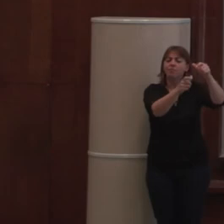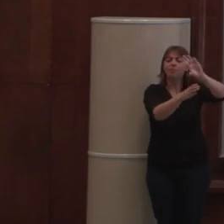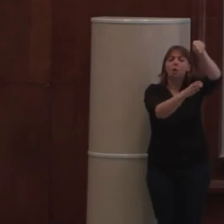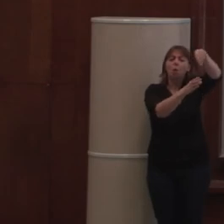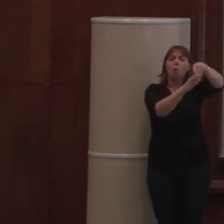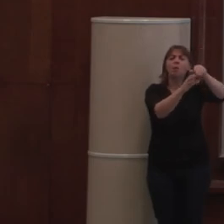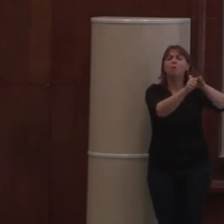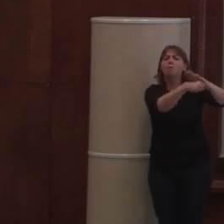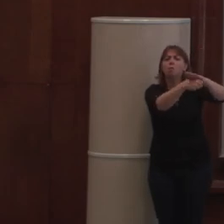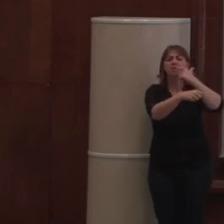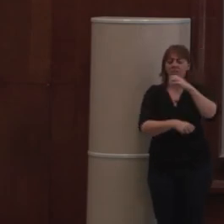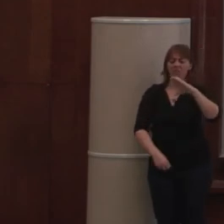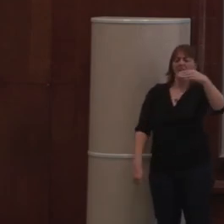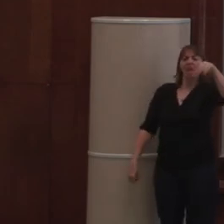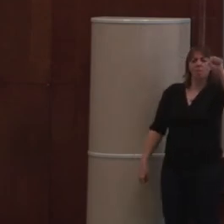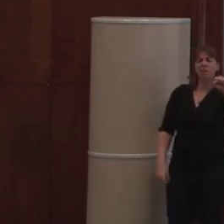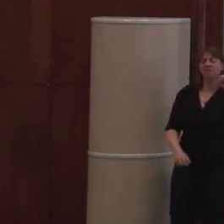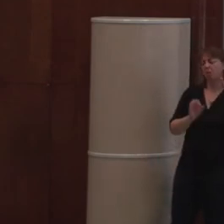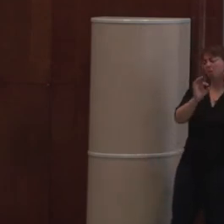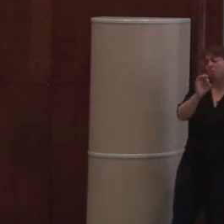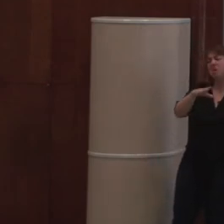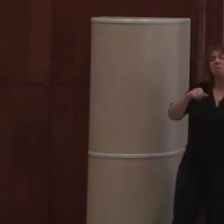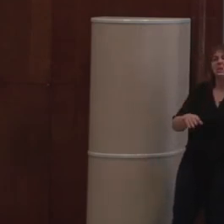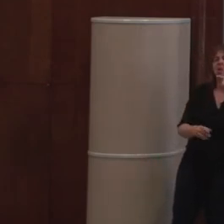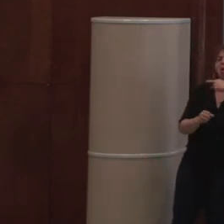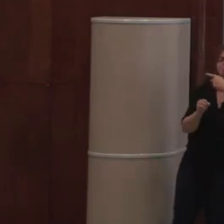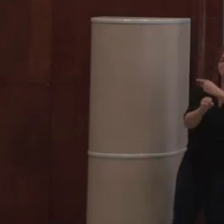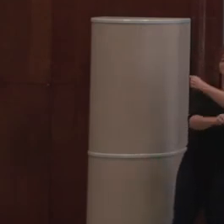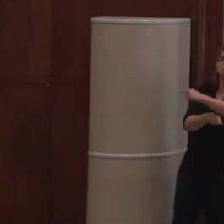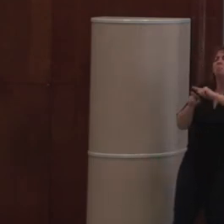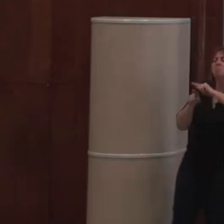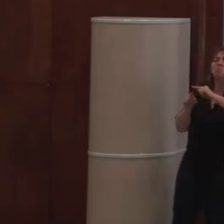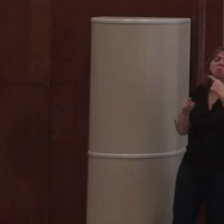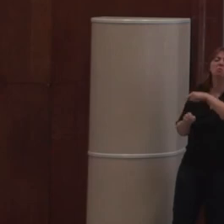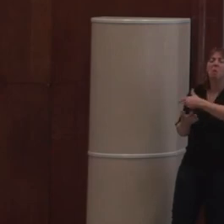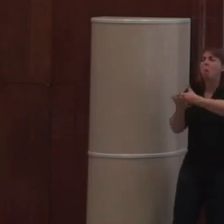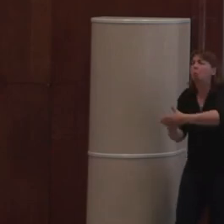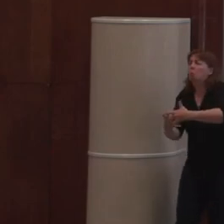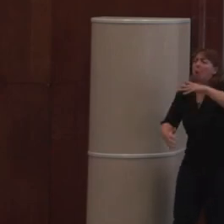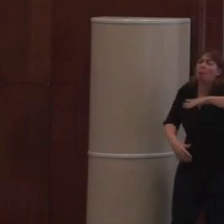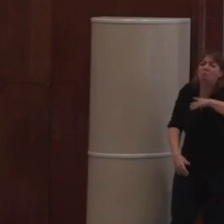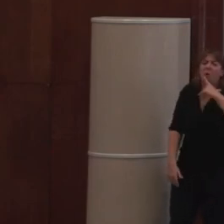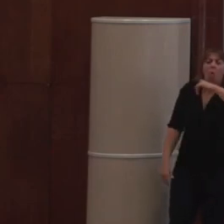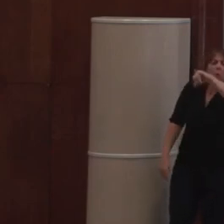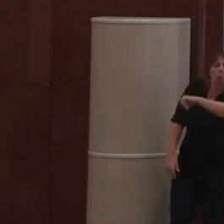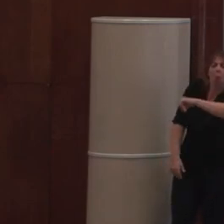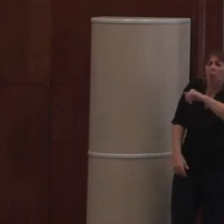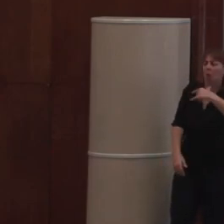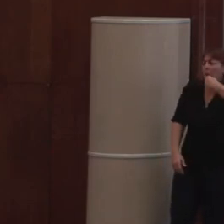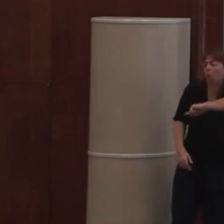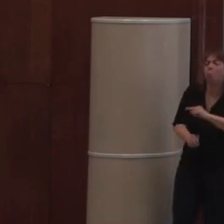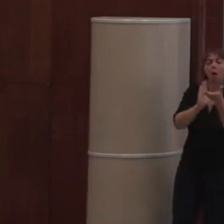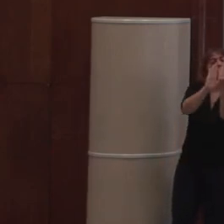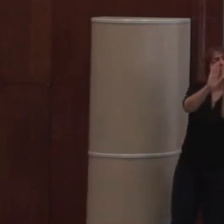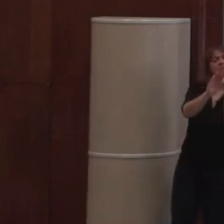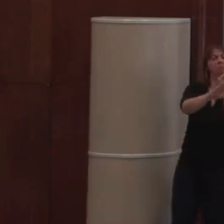les mauvaises parties. Sous-entendu, les CMS, c'est pénible,'est lourd,'est des trucs anciens, tout pourris, on n'en veut pas. Et c'est vrai que c